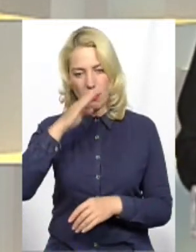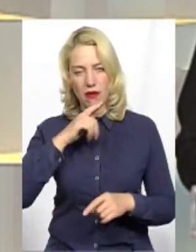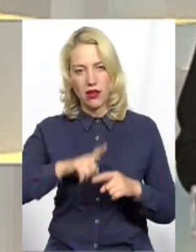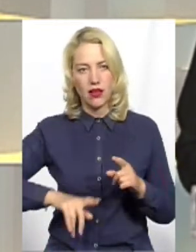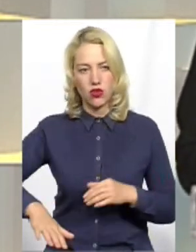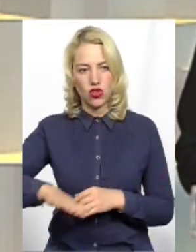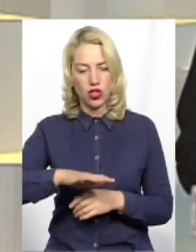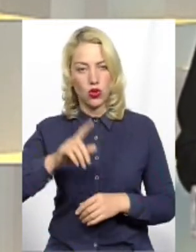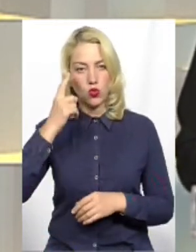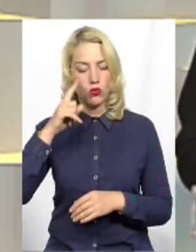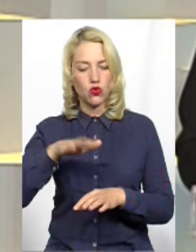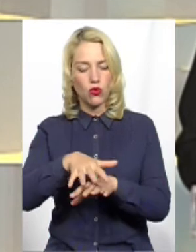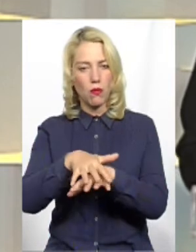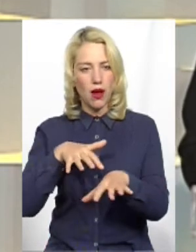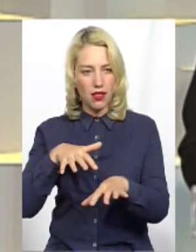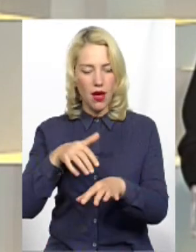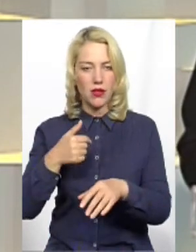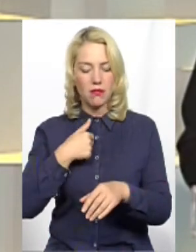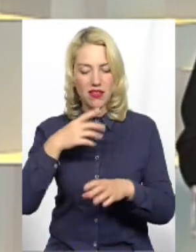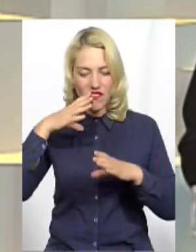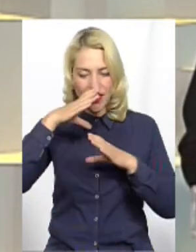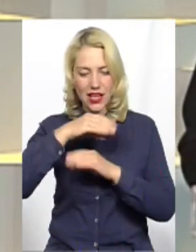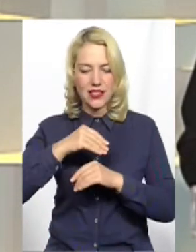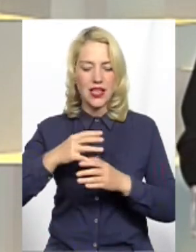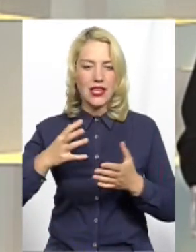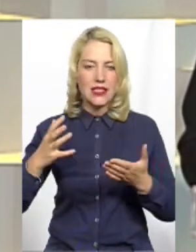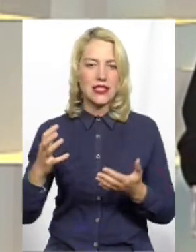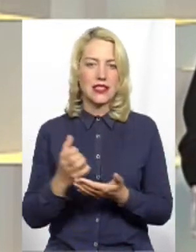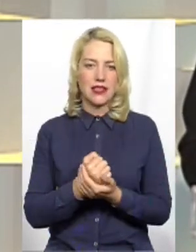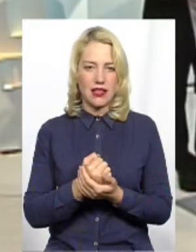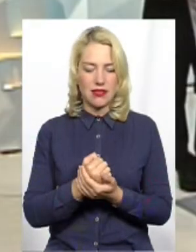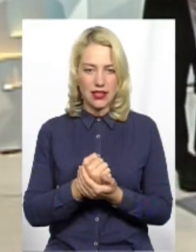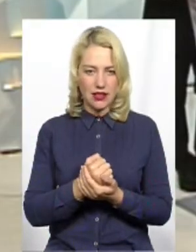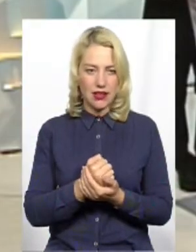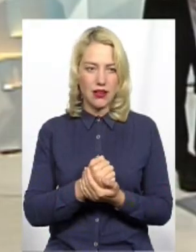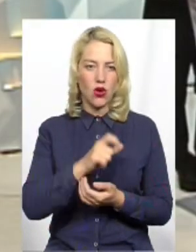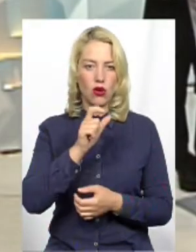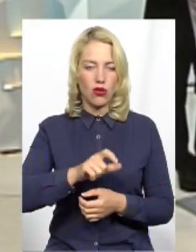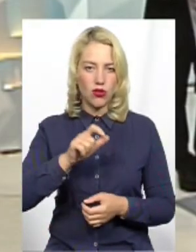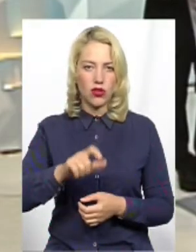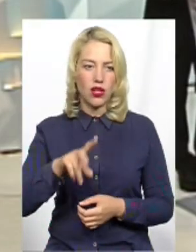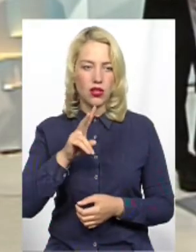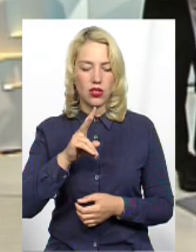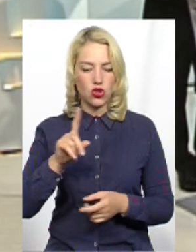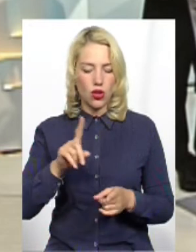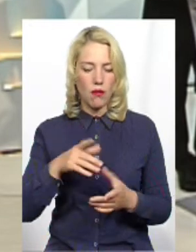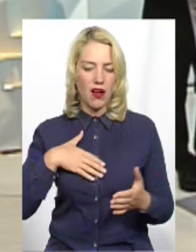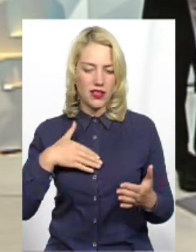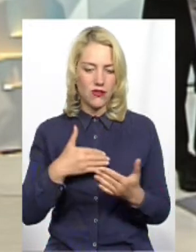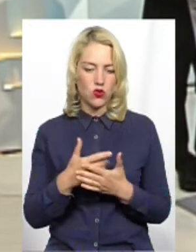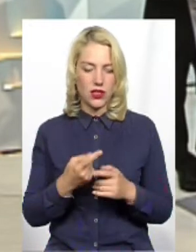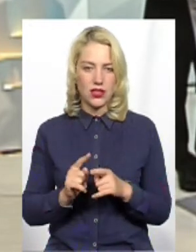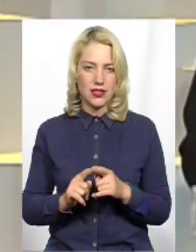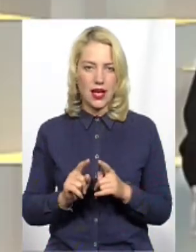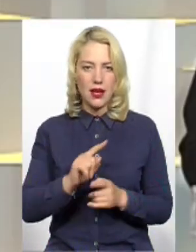Думаю, що в парламенті мені вдасться знайти прихильників для того, щоб активізувати це питання